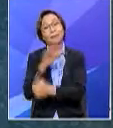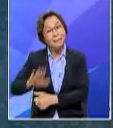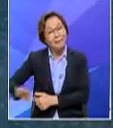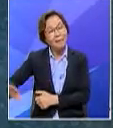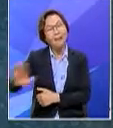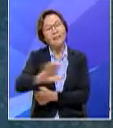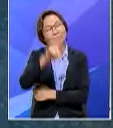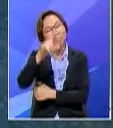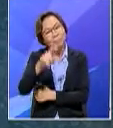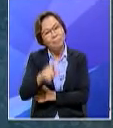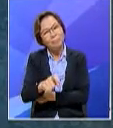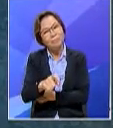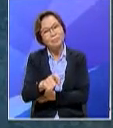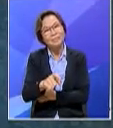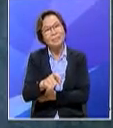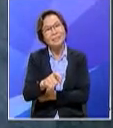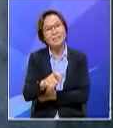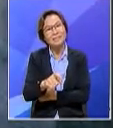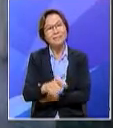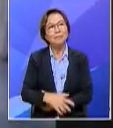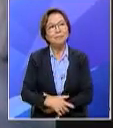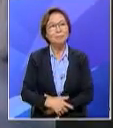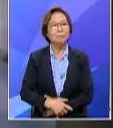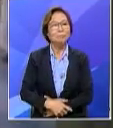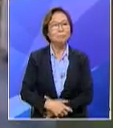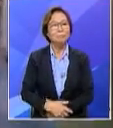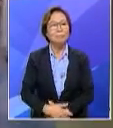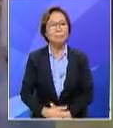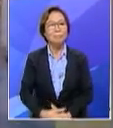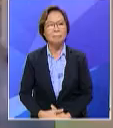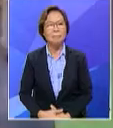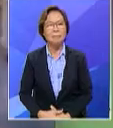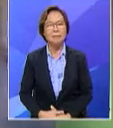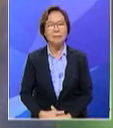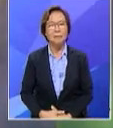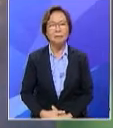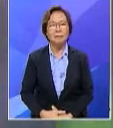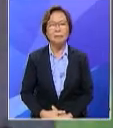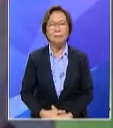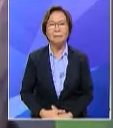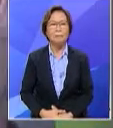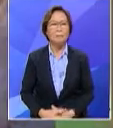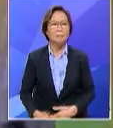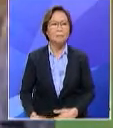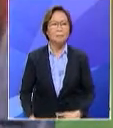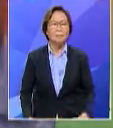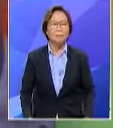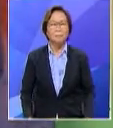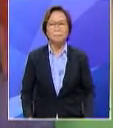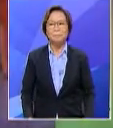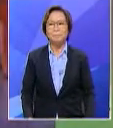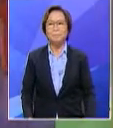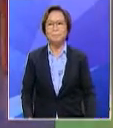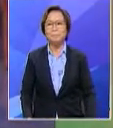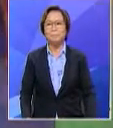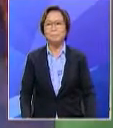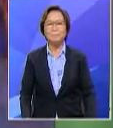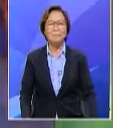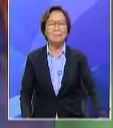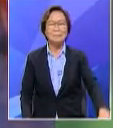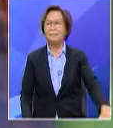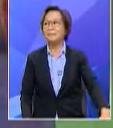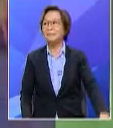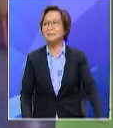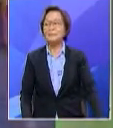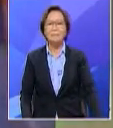haruslah dulu majlis Gemar si irama menghubungnya